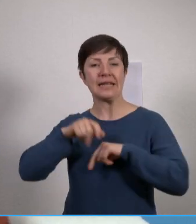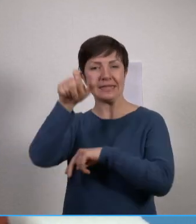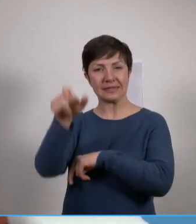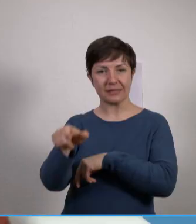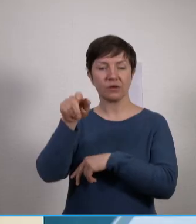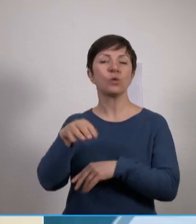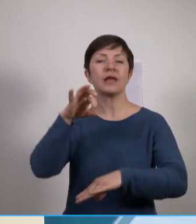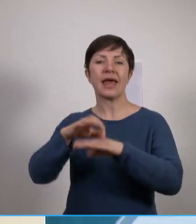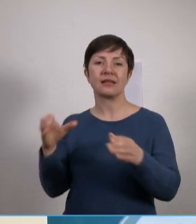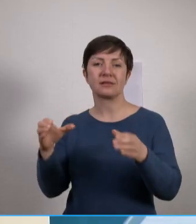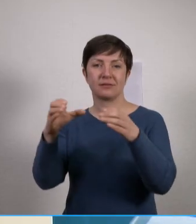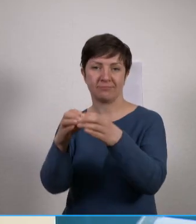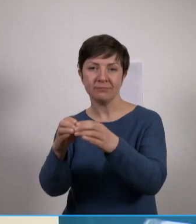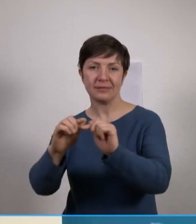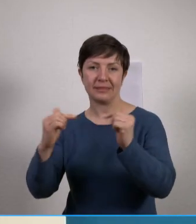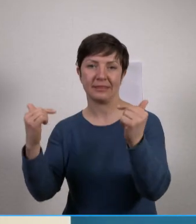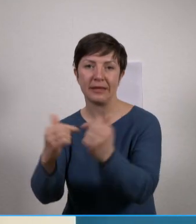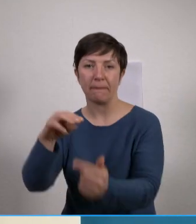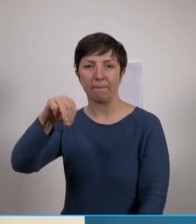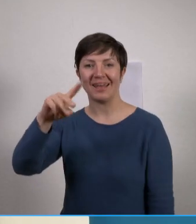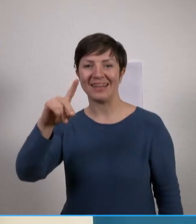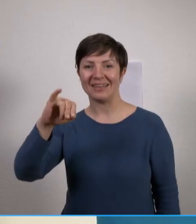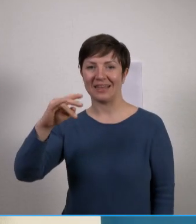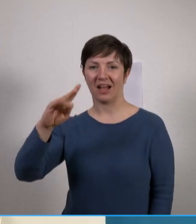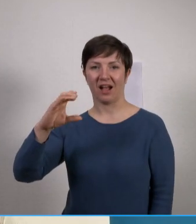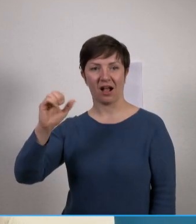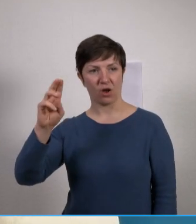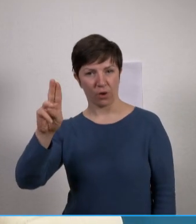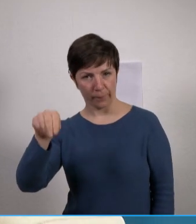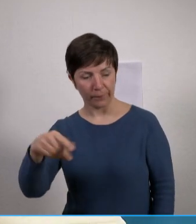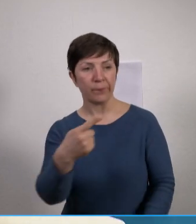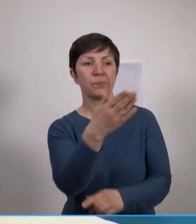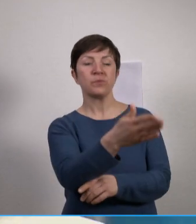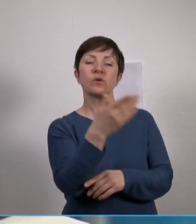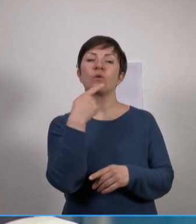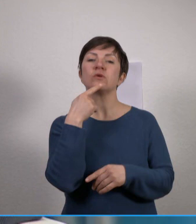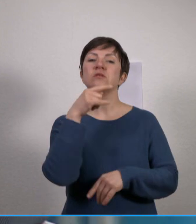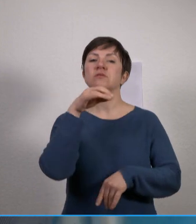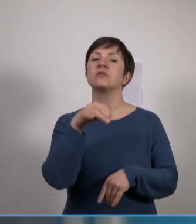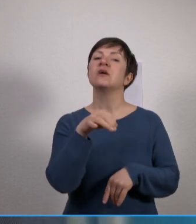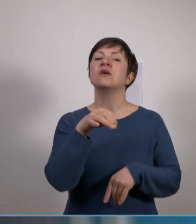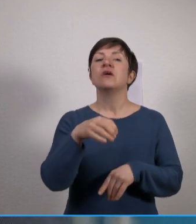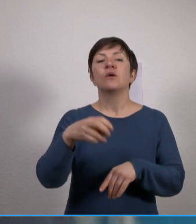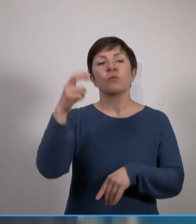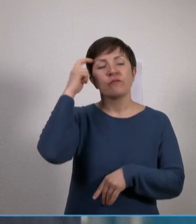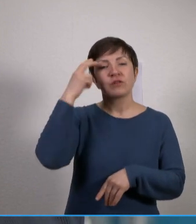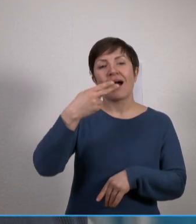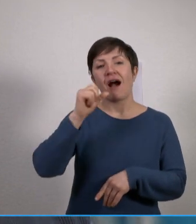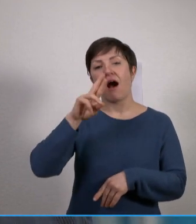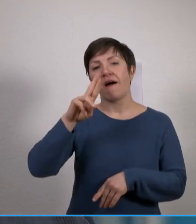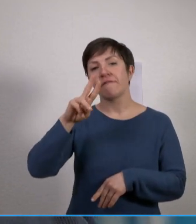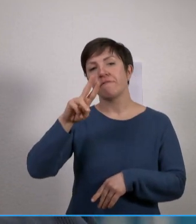und Herrn Prof. Dr. Axel Haferich, den ärztlichen Direktor der Klinik für Herz, Thorax, Transplantations und